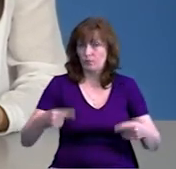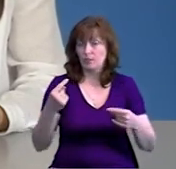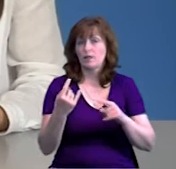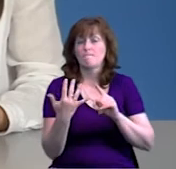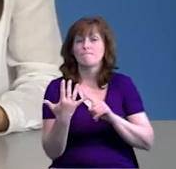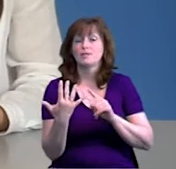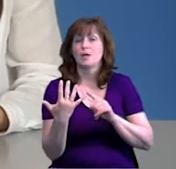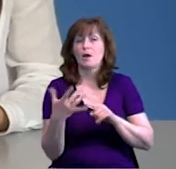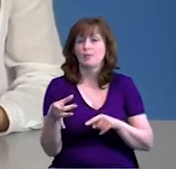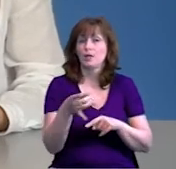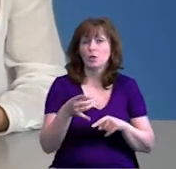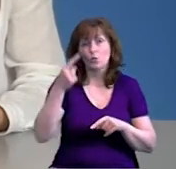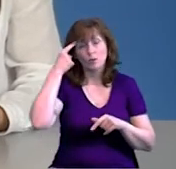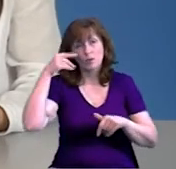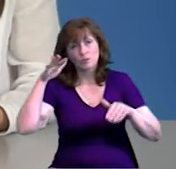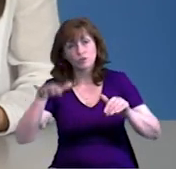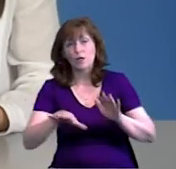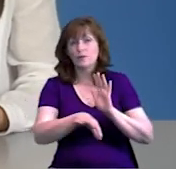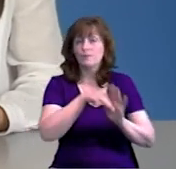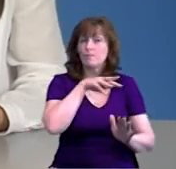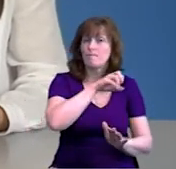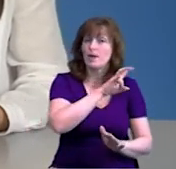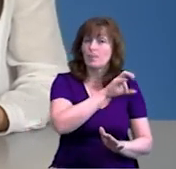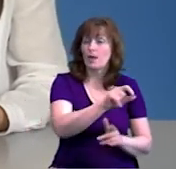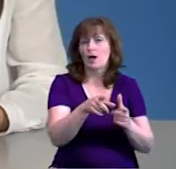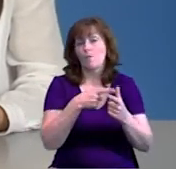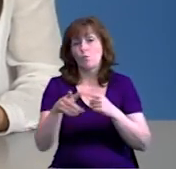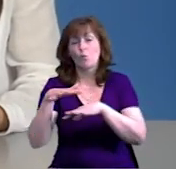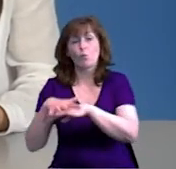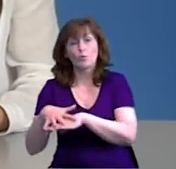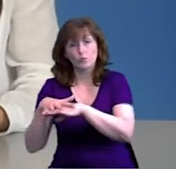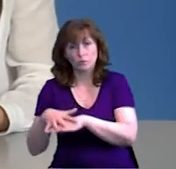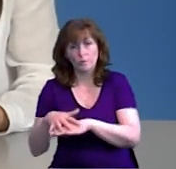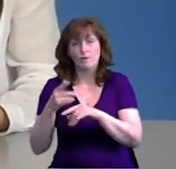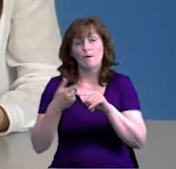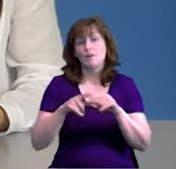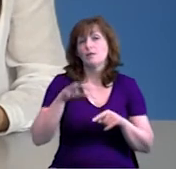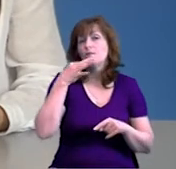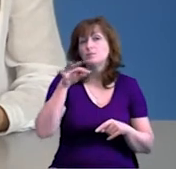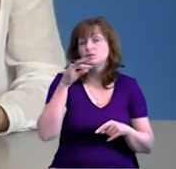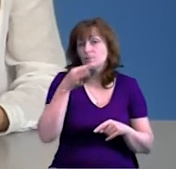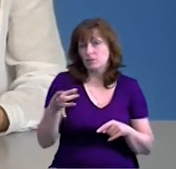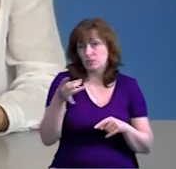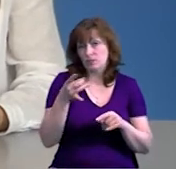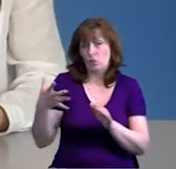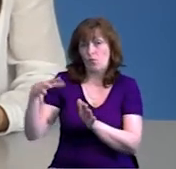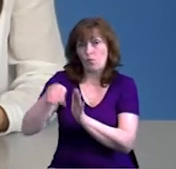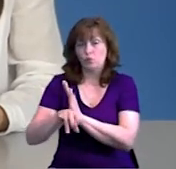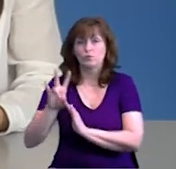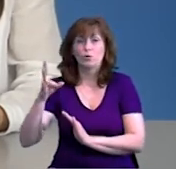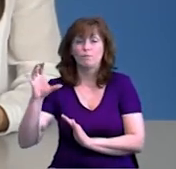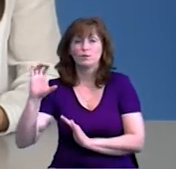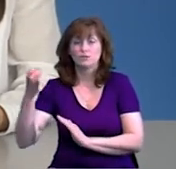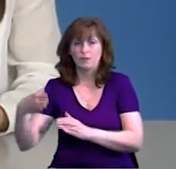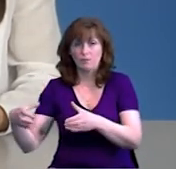якого розглядали або Мену, або Кулюківку. Семенівський район увійде до складу новоствореного Новгород-Сіверського. Що зміниться для людей,